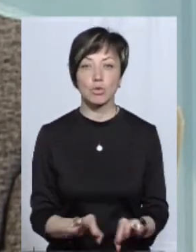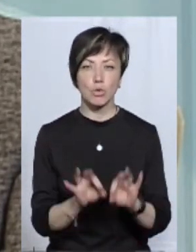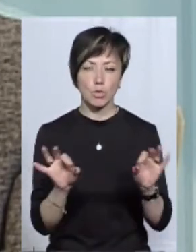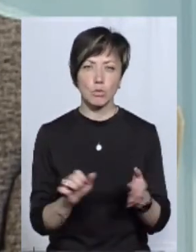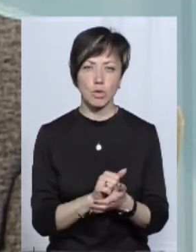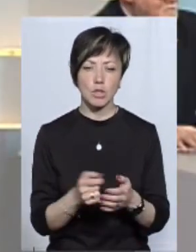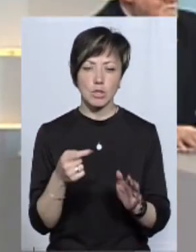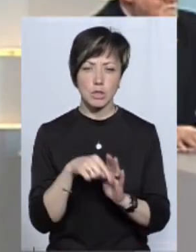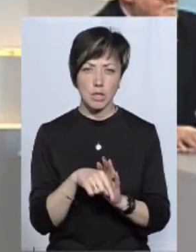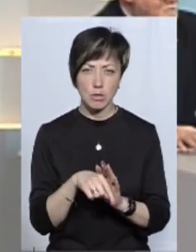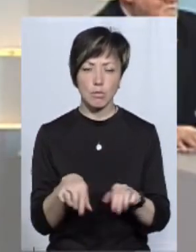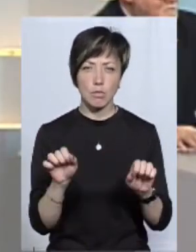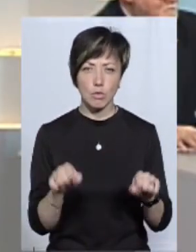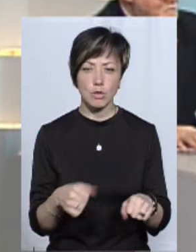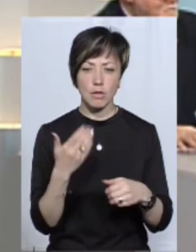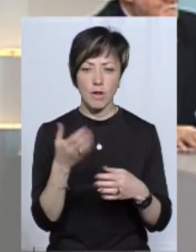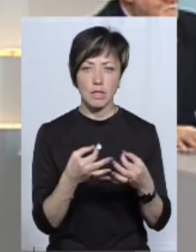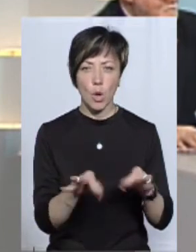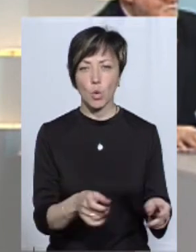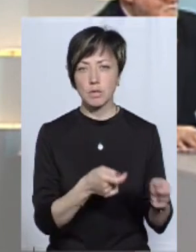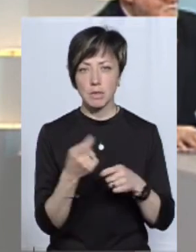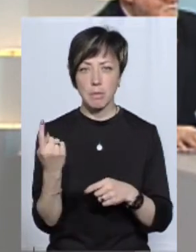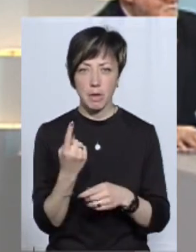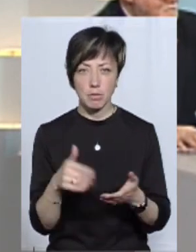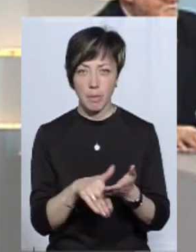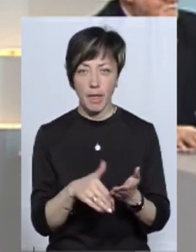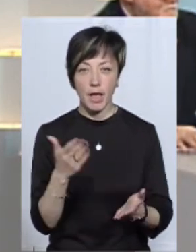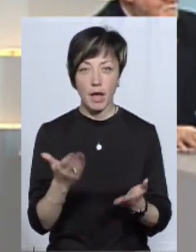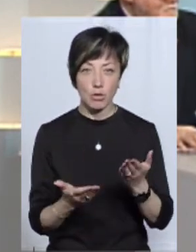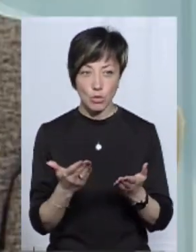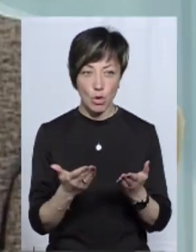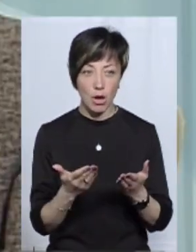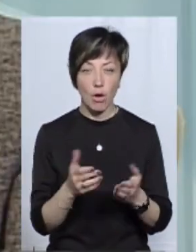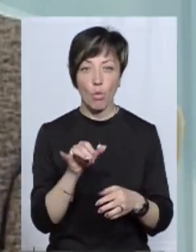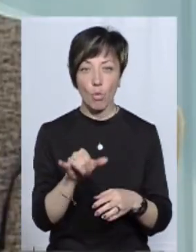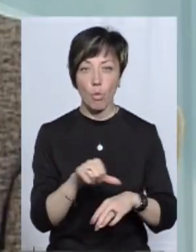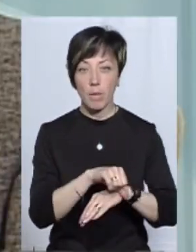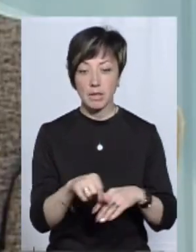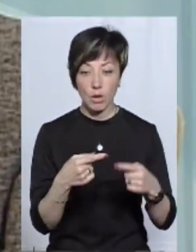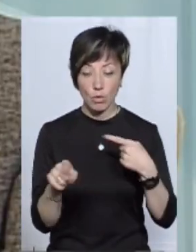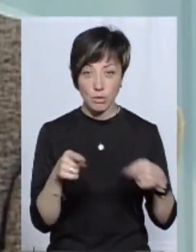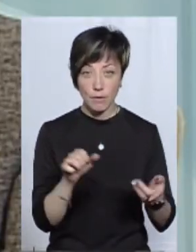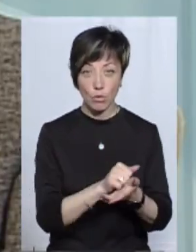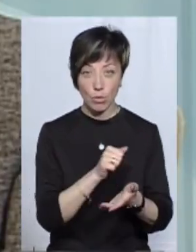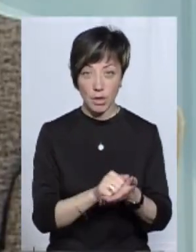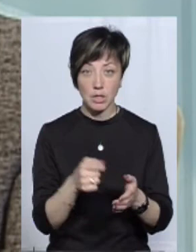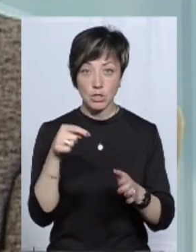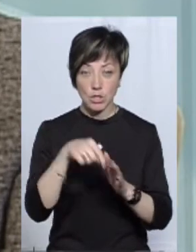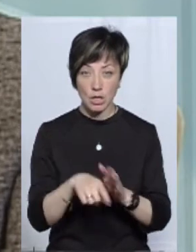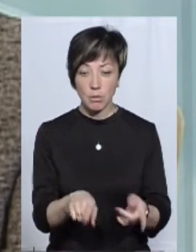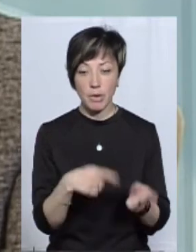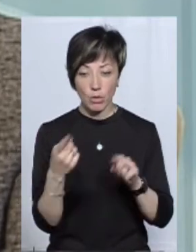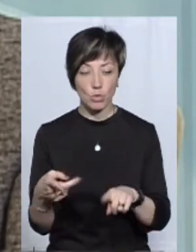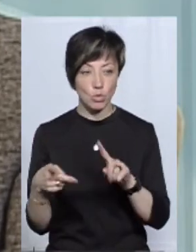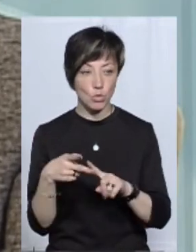документом, значить, митниця може вас розмитнити за першим методом. Якщо в митнице є якісь розбіжності в документах, значить, вона